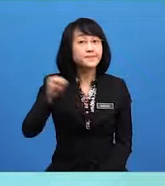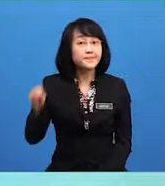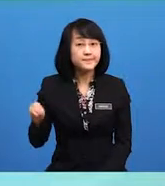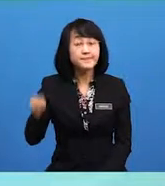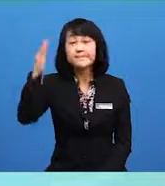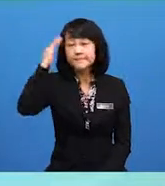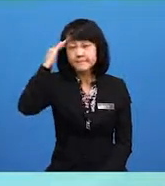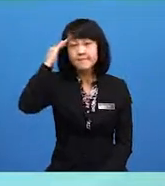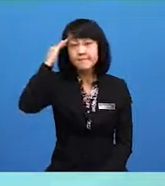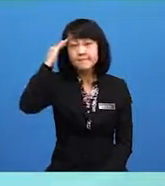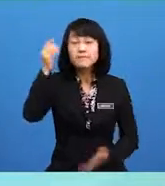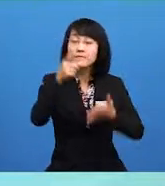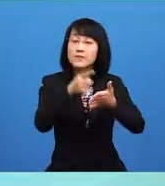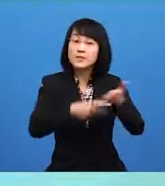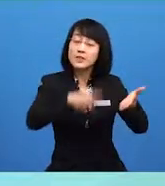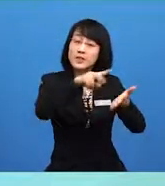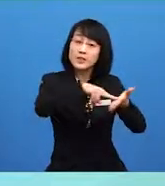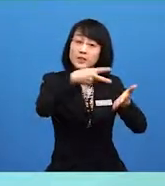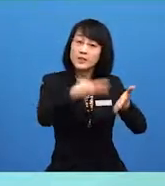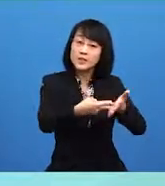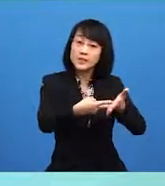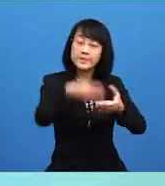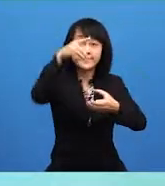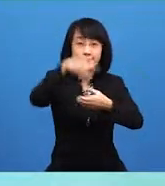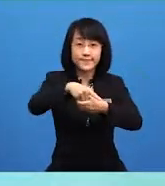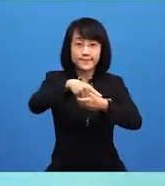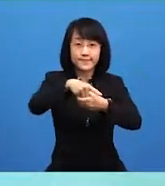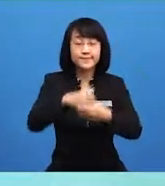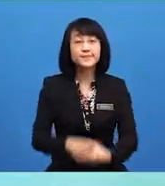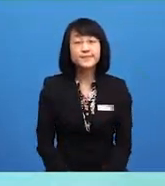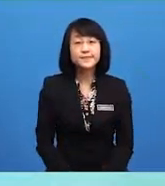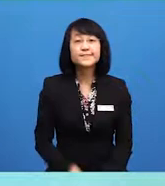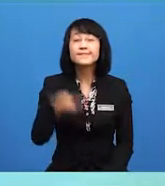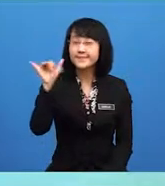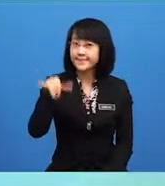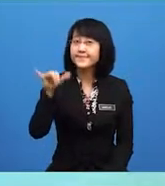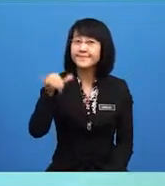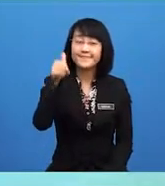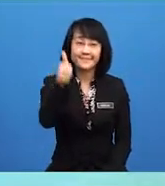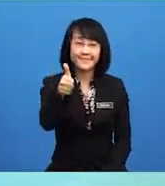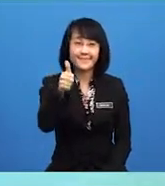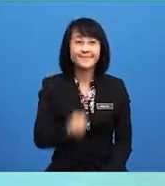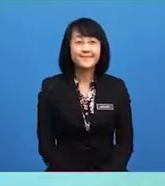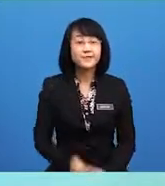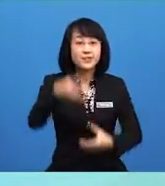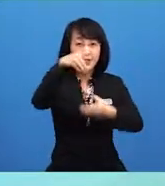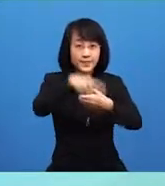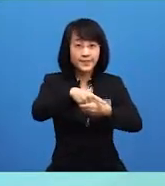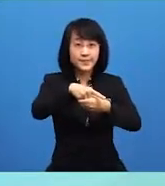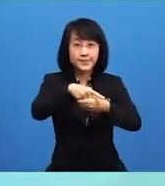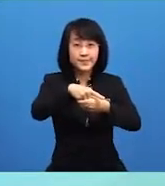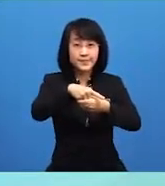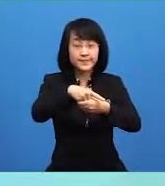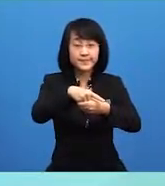tahu tak apa maksud demokrasi? Ya, bagus. Demokrasi ialah